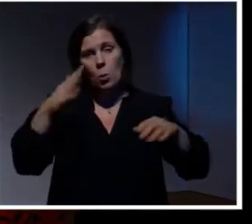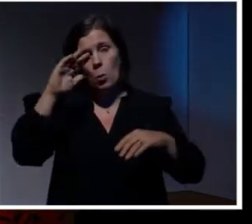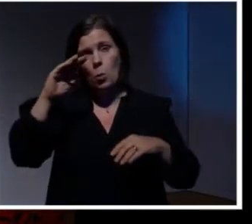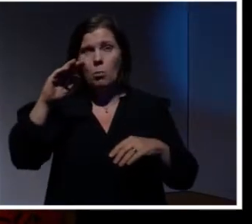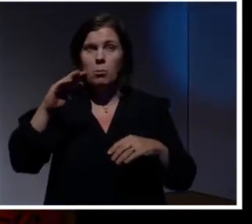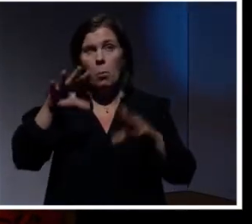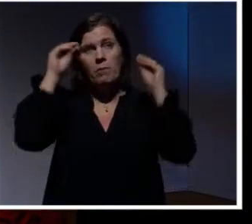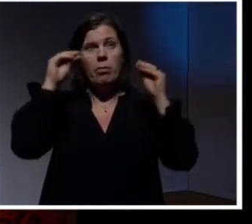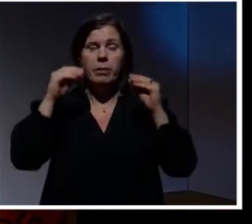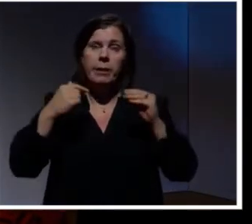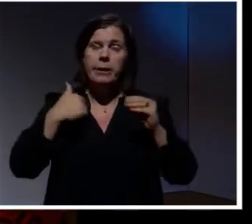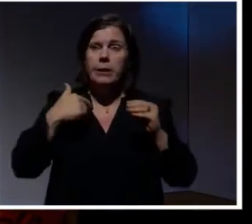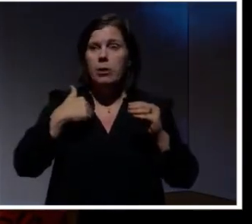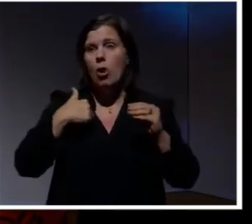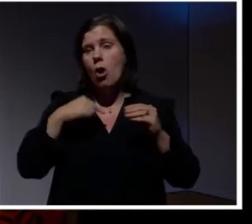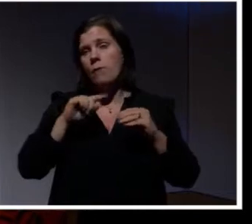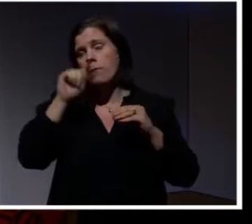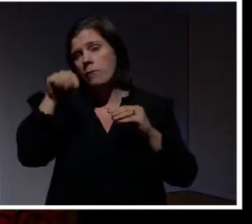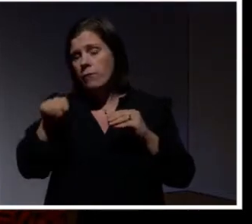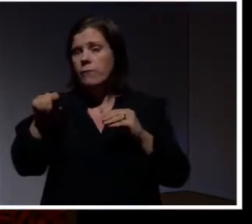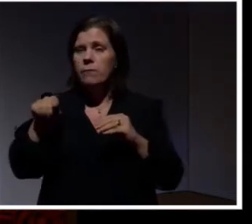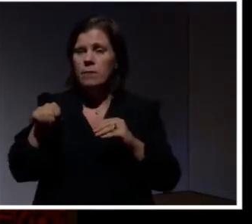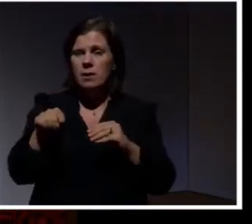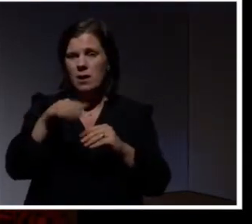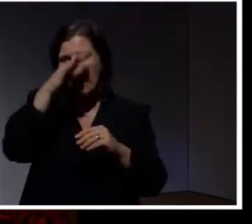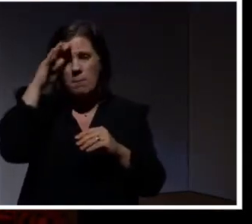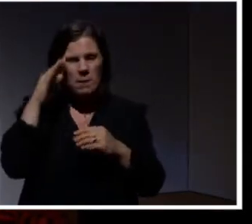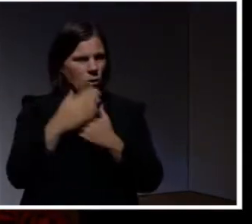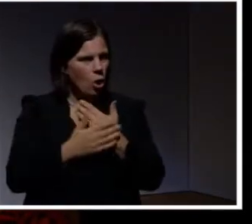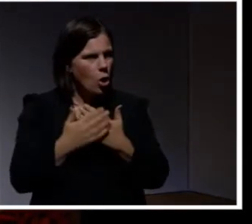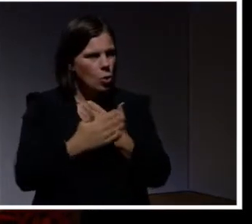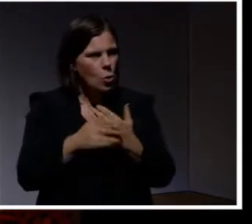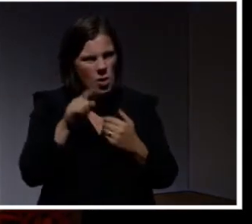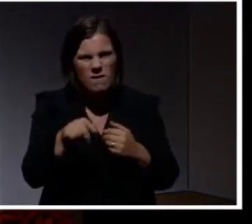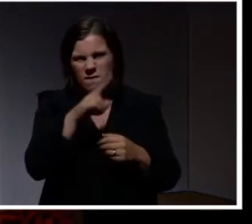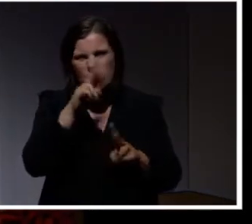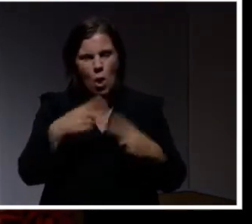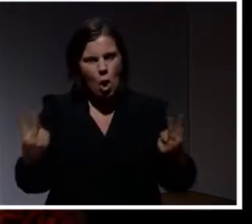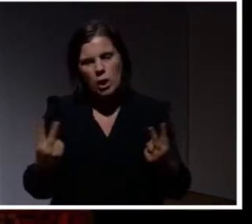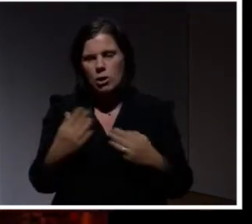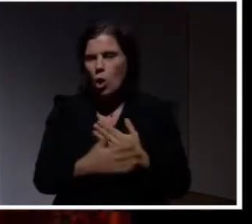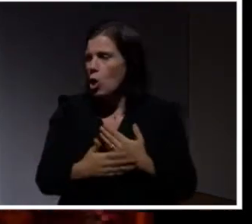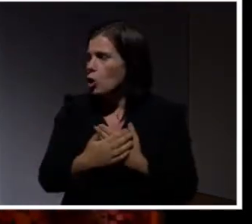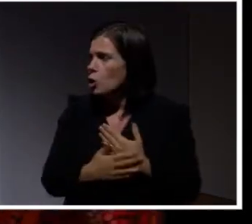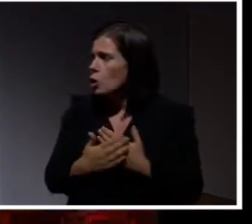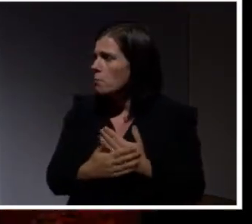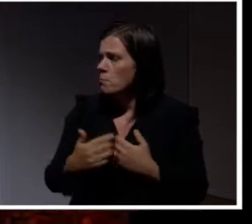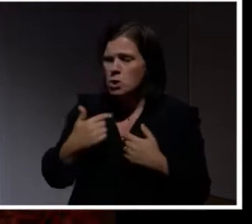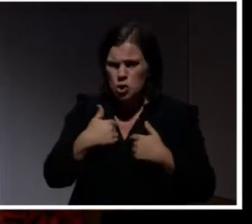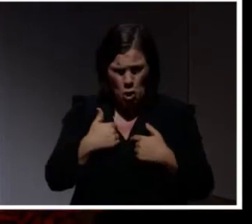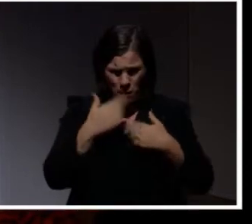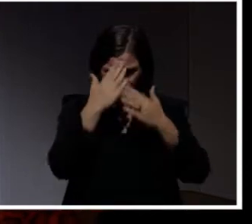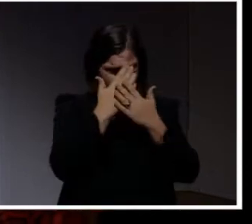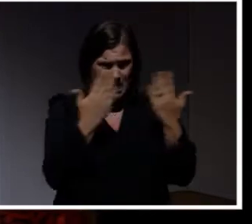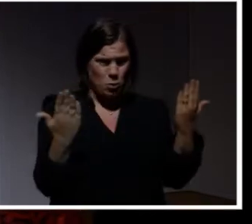hur internet fungerar. Jag har varit i CERN och tittat på Tim Berners-Lis gamla dator från utsidan. Det är en helt vanlig datorsjukdom. Intressant. Men jag vet ju liksom